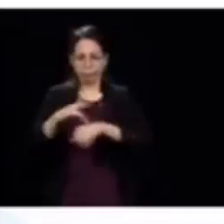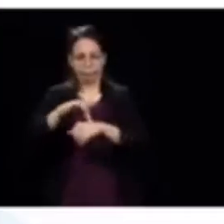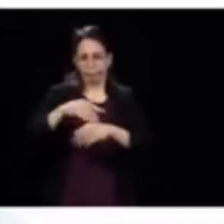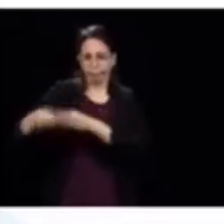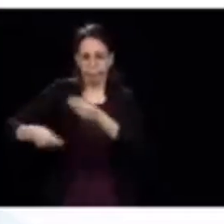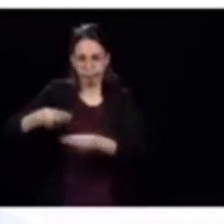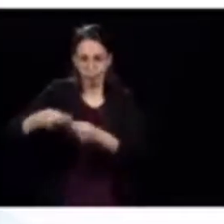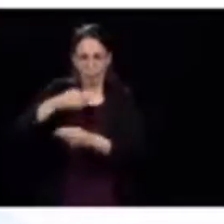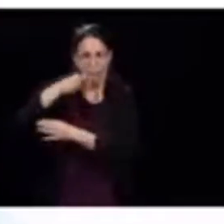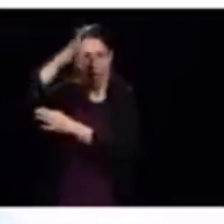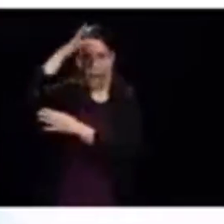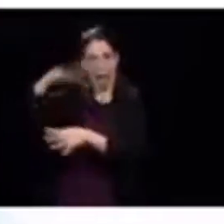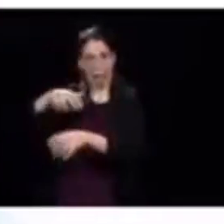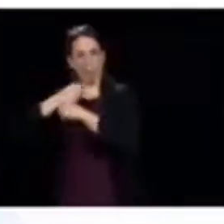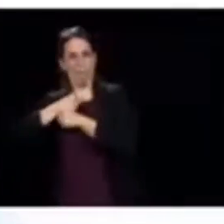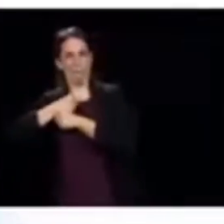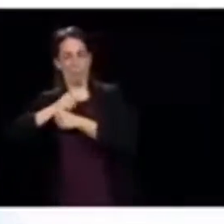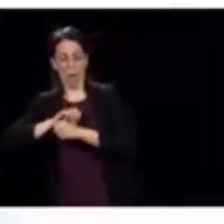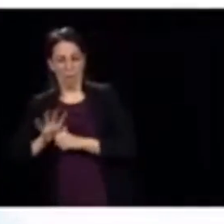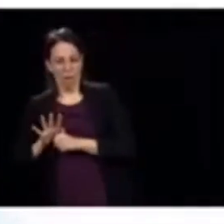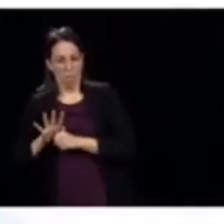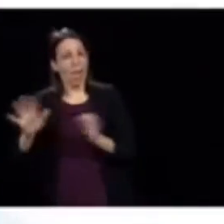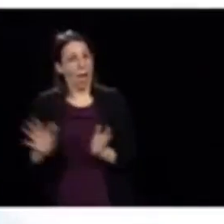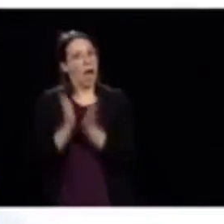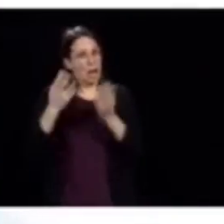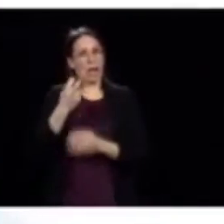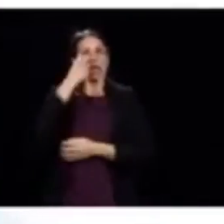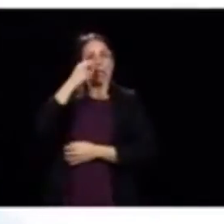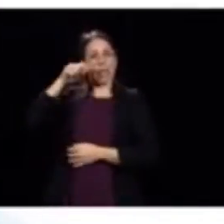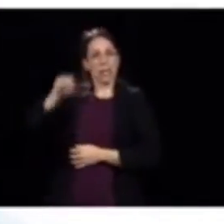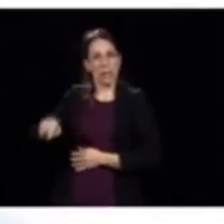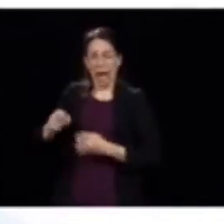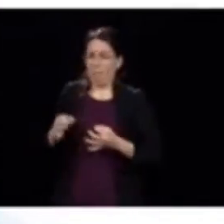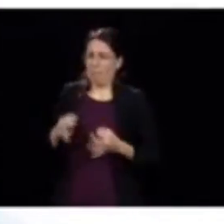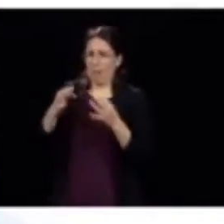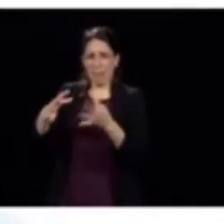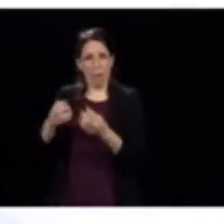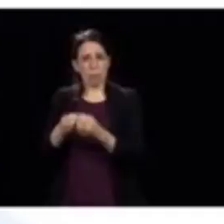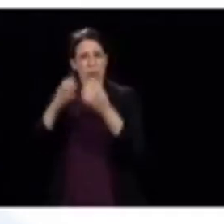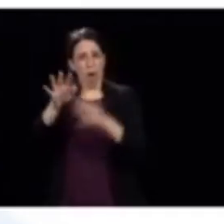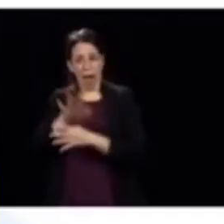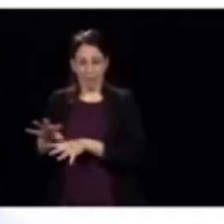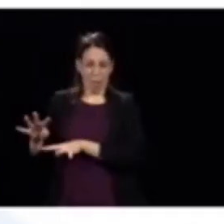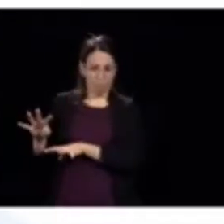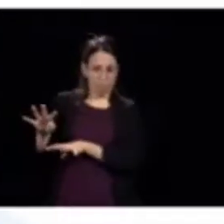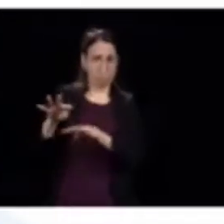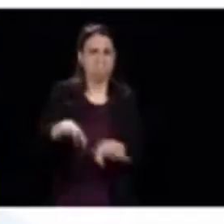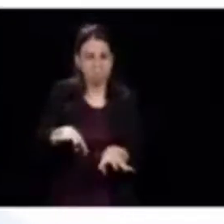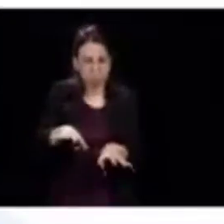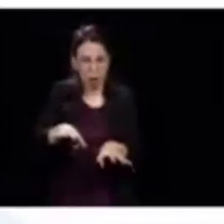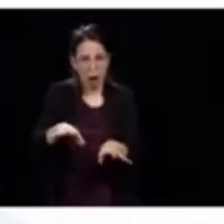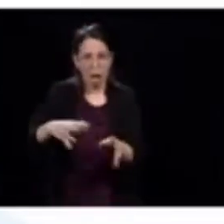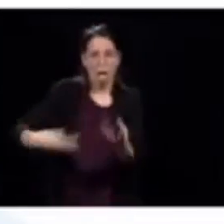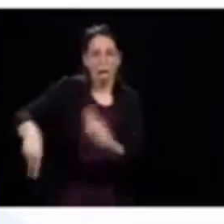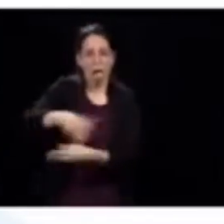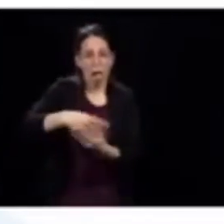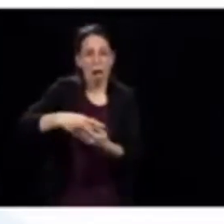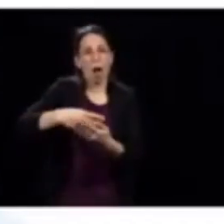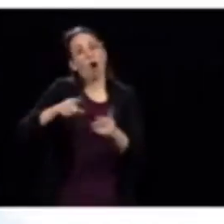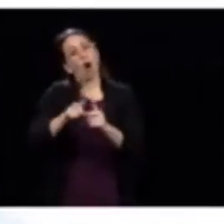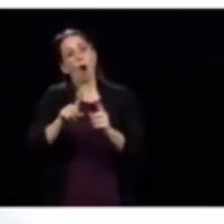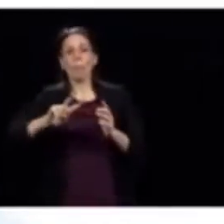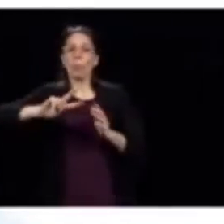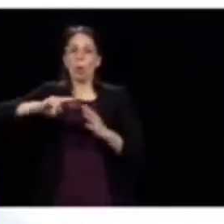contagion chez les parents, puis que là, y a beaucoup de gens en même temps qui créent une